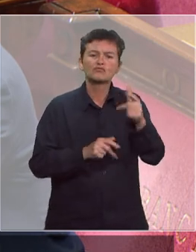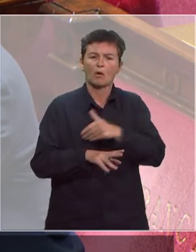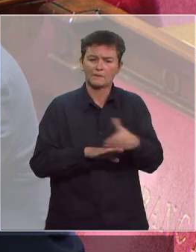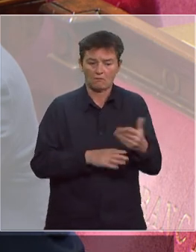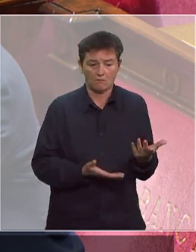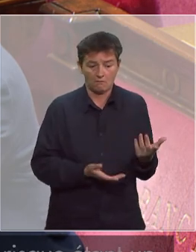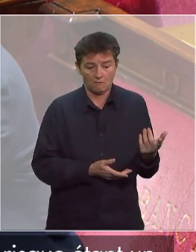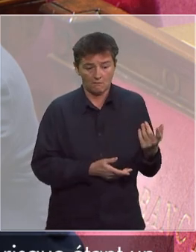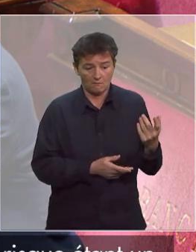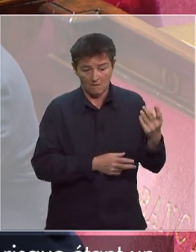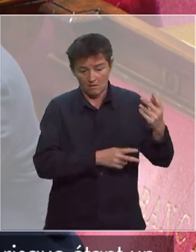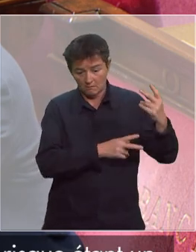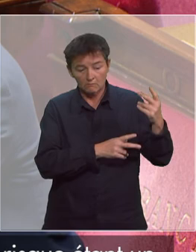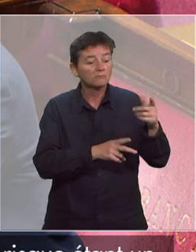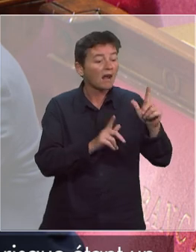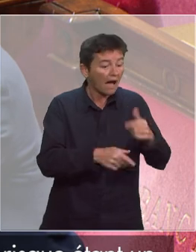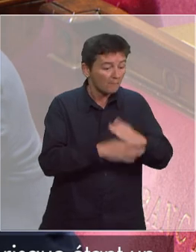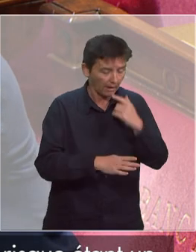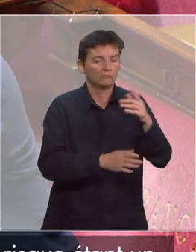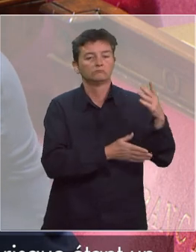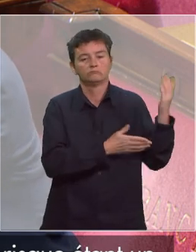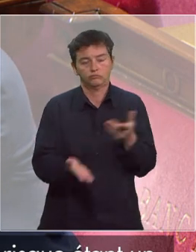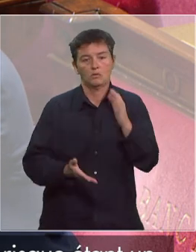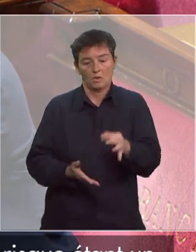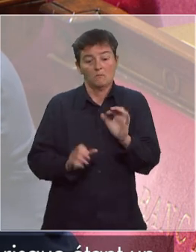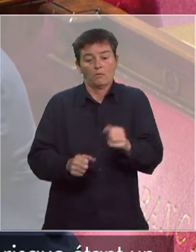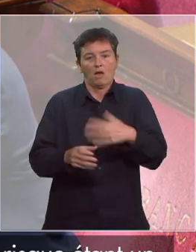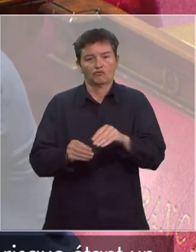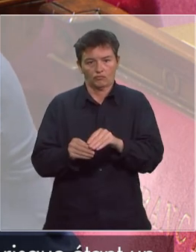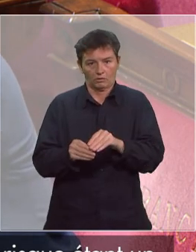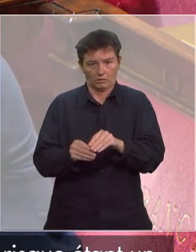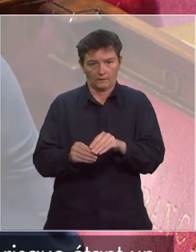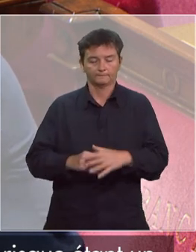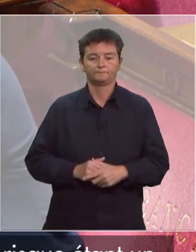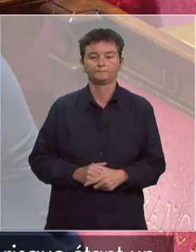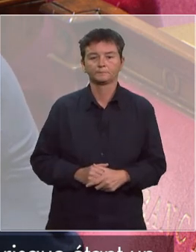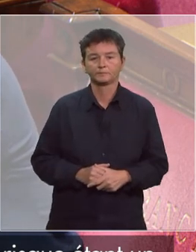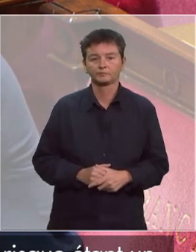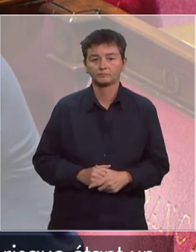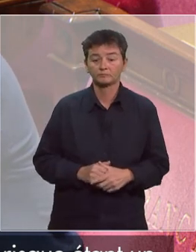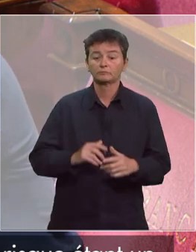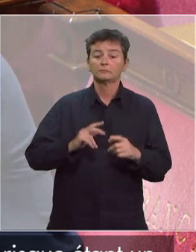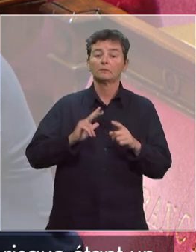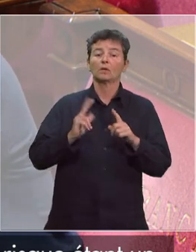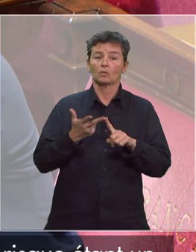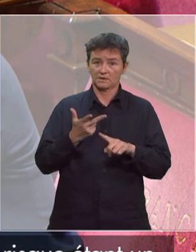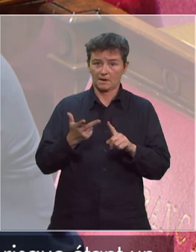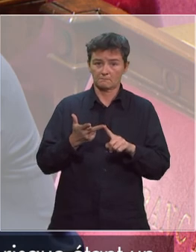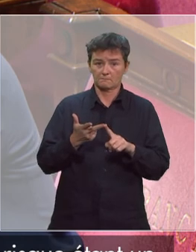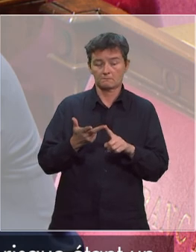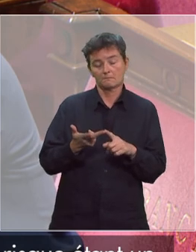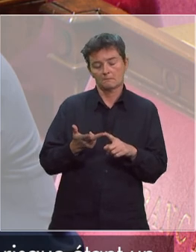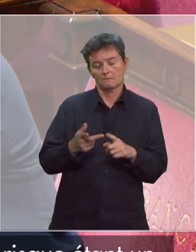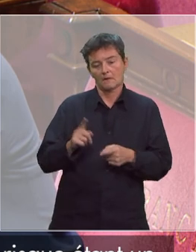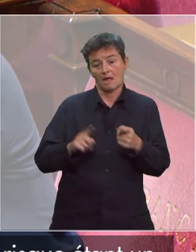et quand ils seront disponibles, nous les aurons et nous pourrons l'ajouter au total de tests que nous faisons par PCR. Et puis, il y le sujet très